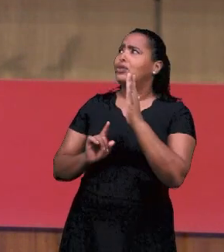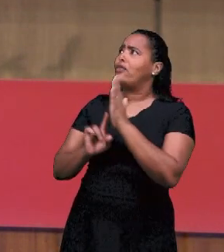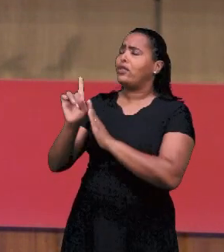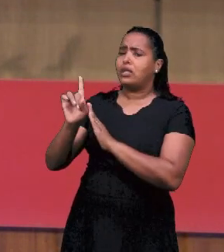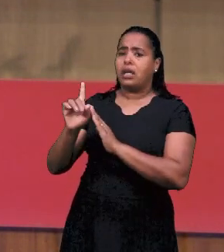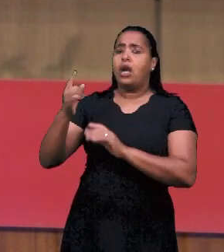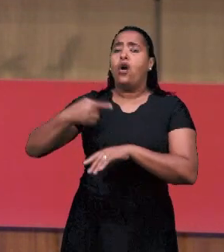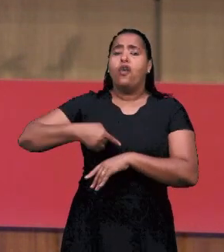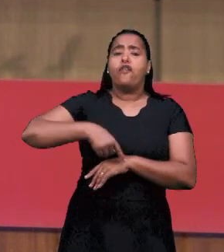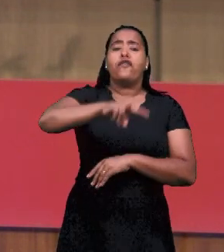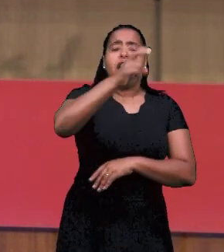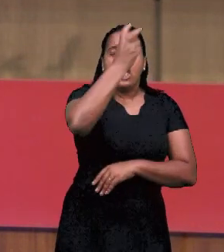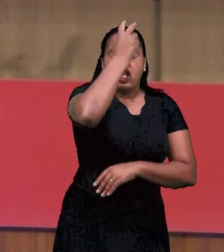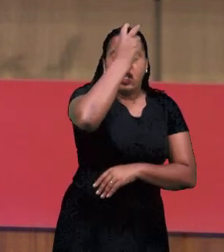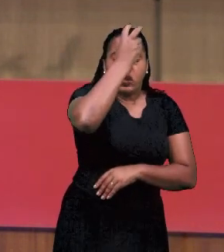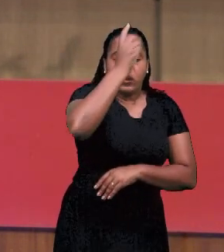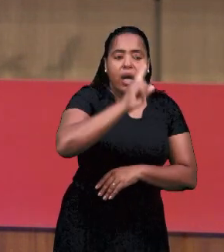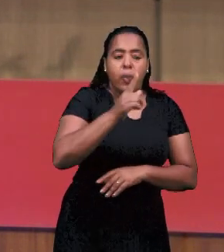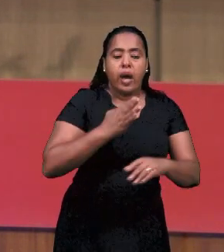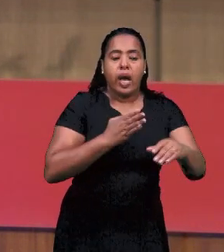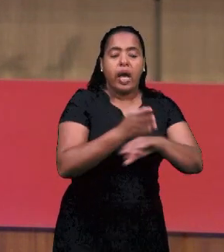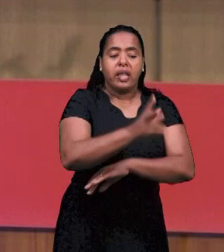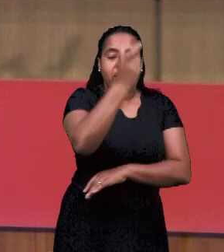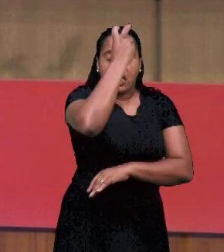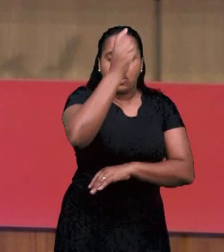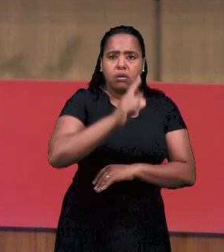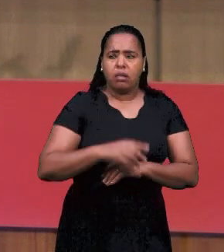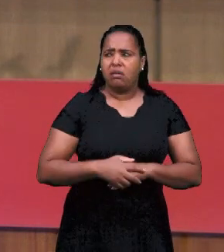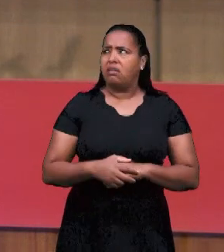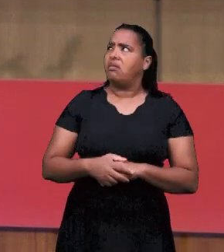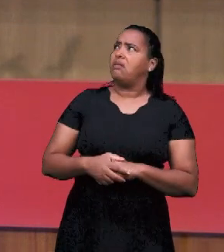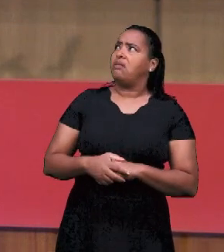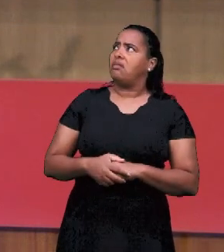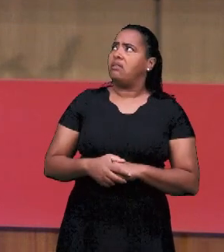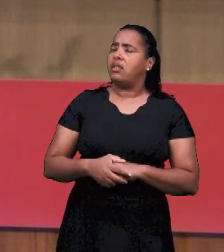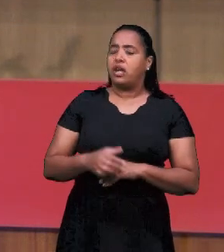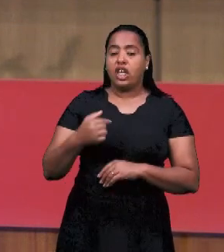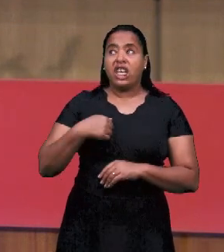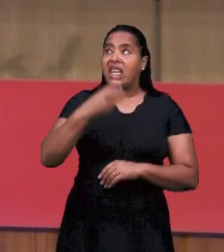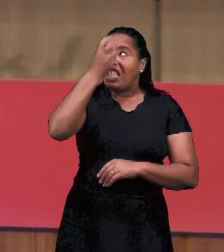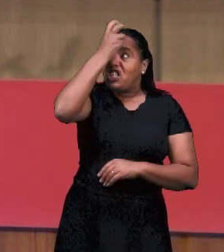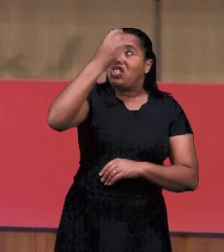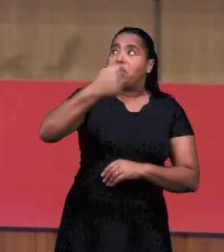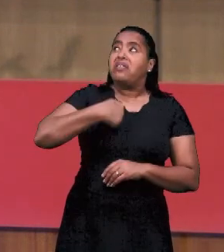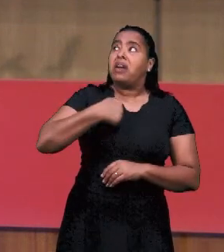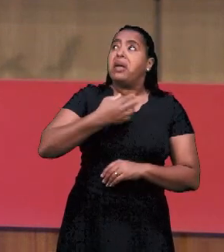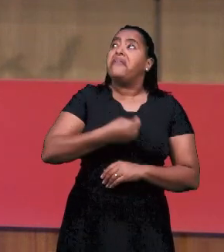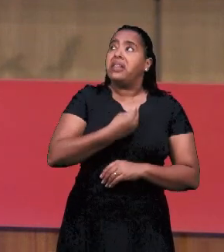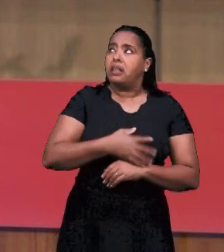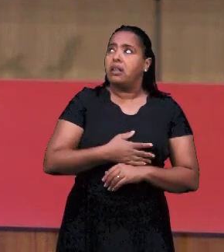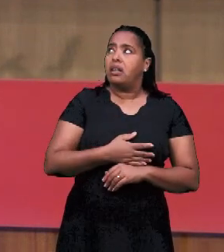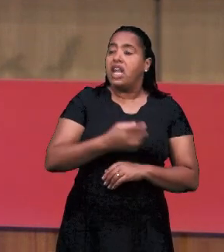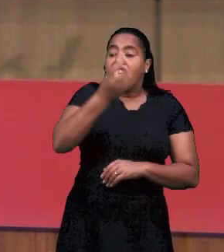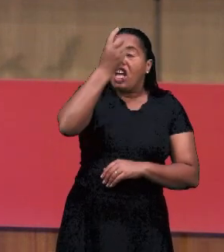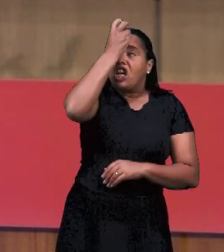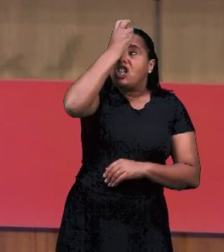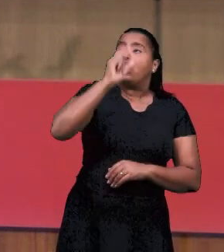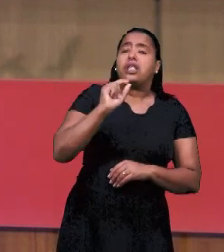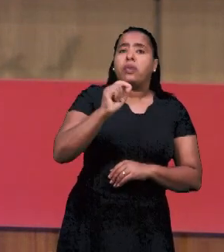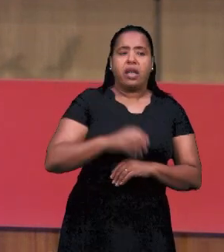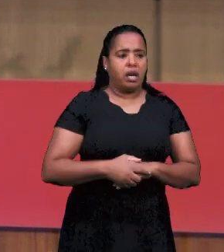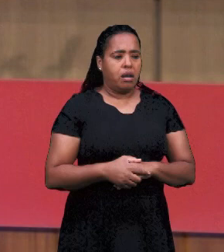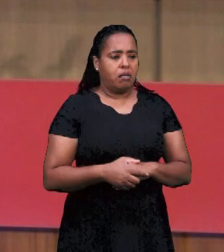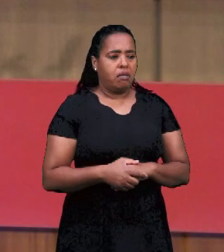И текст, который Господь дал мне, не возвращайся в Египет. Я говорю, а Египет ко мне какое отношение?